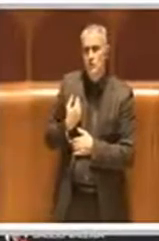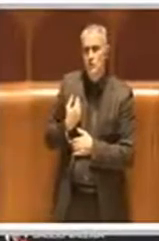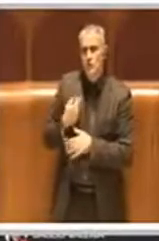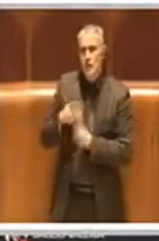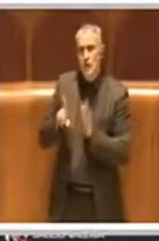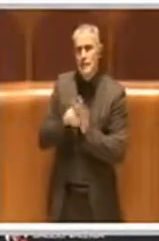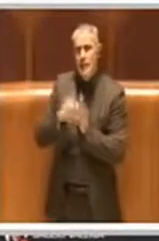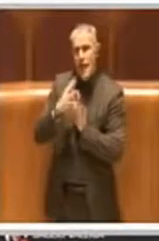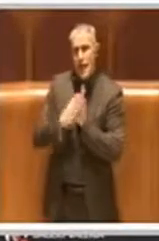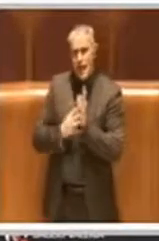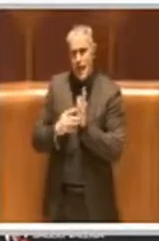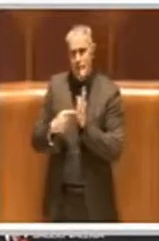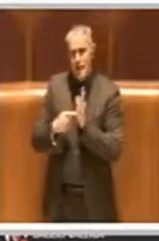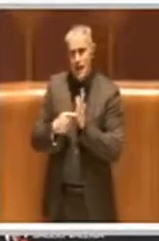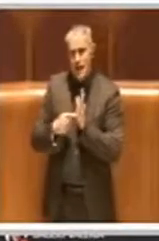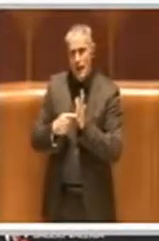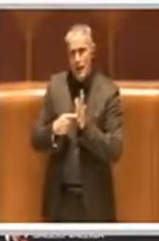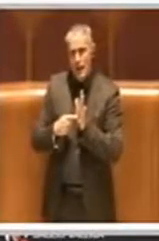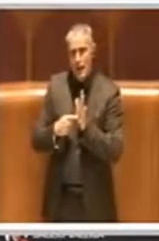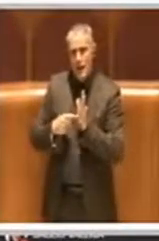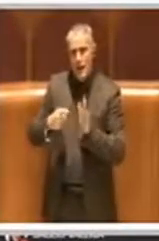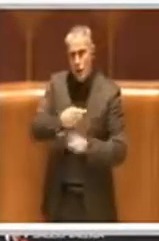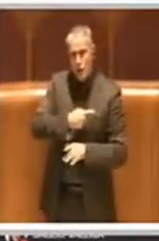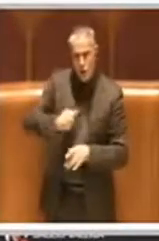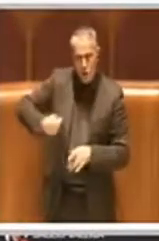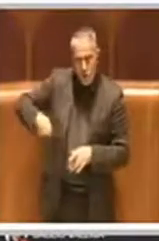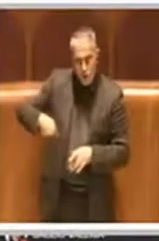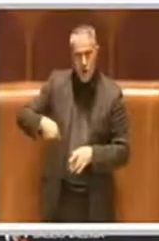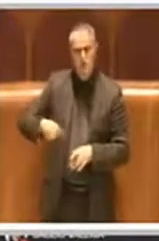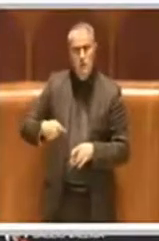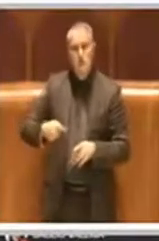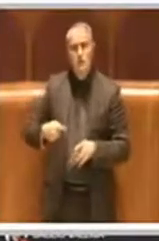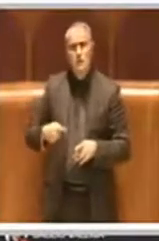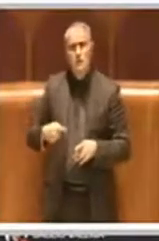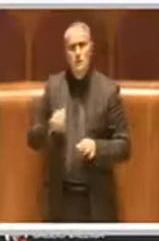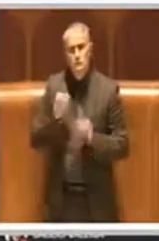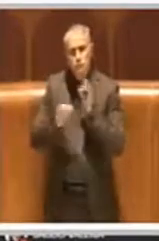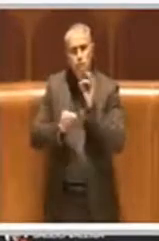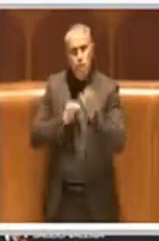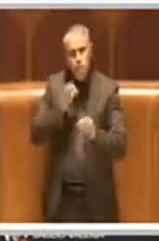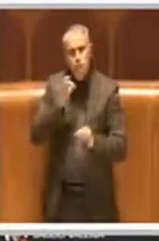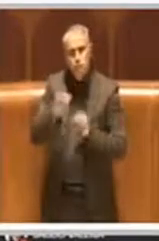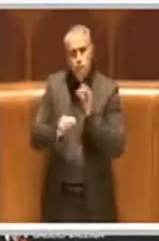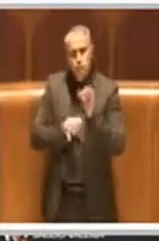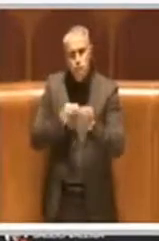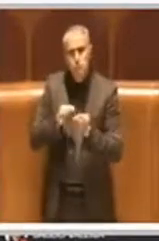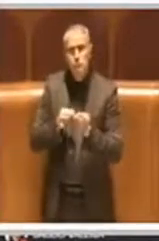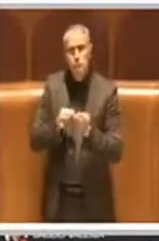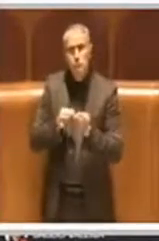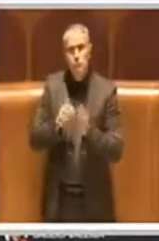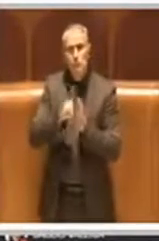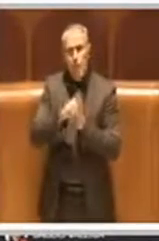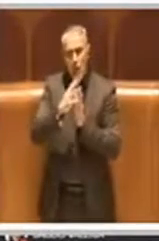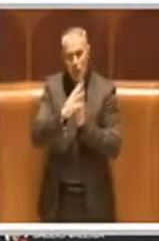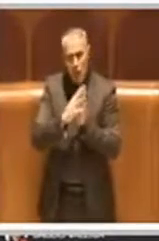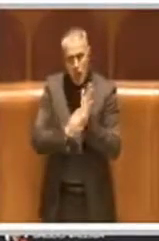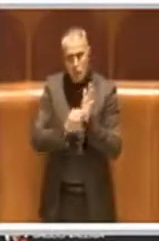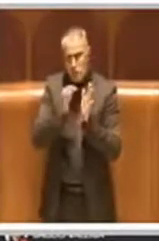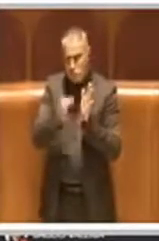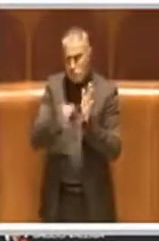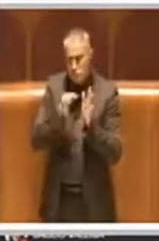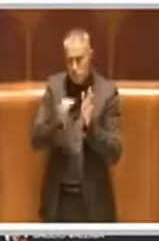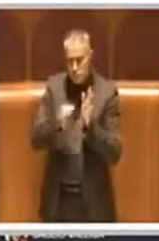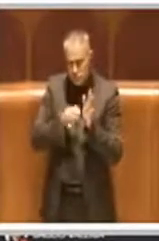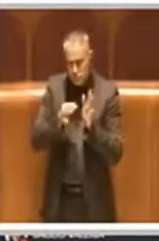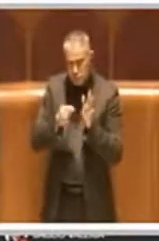delibera, noi abbiamo dato delle indicazioni, diciamo una delibera come ho